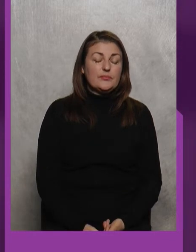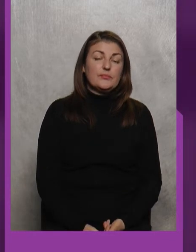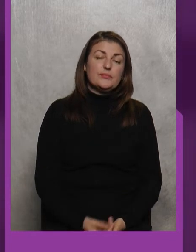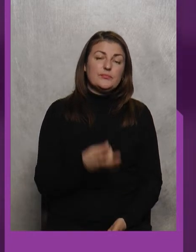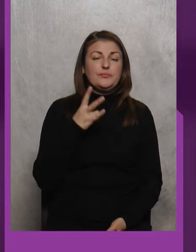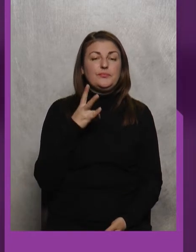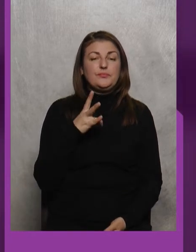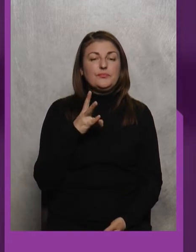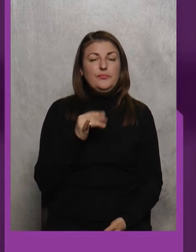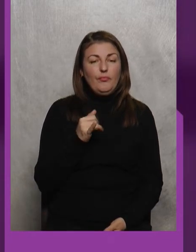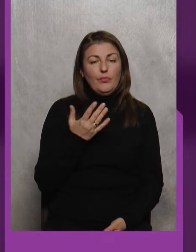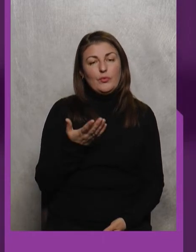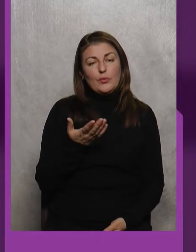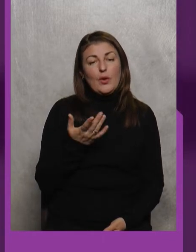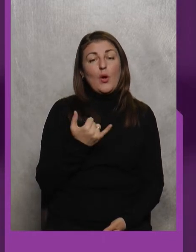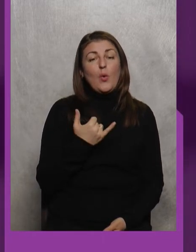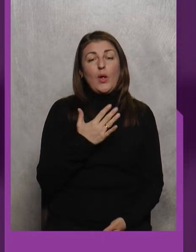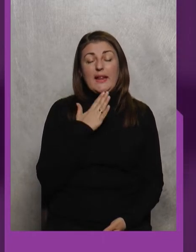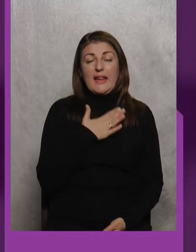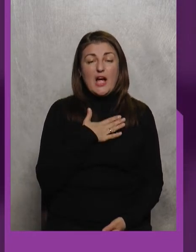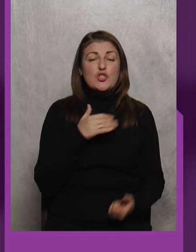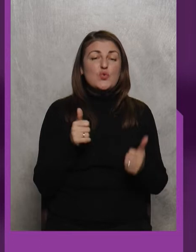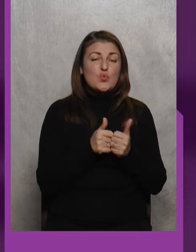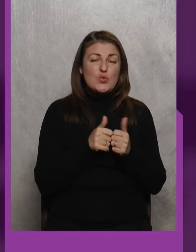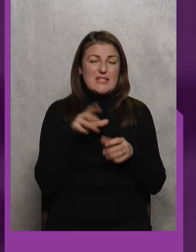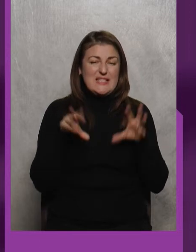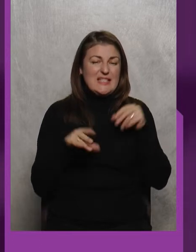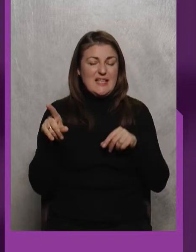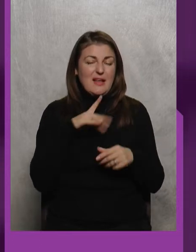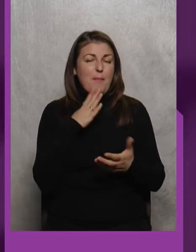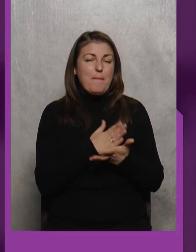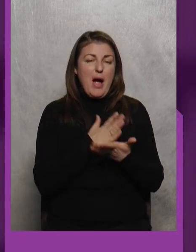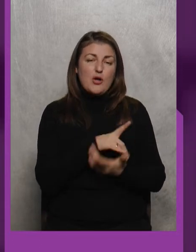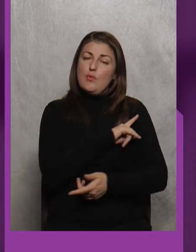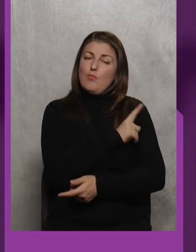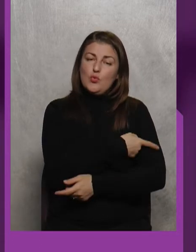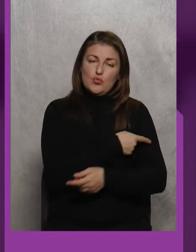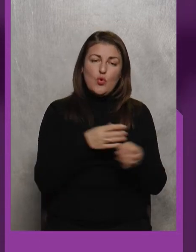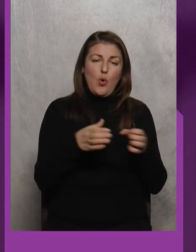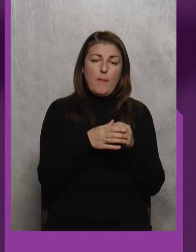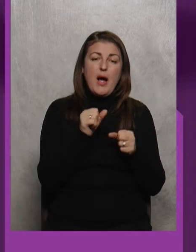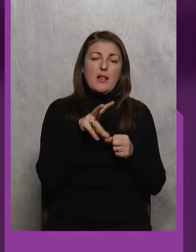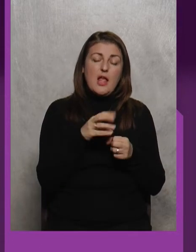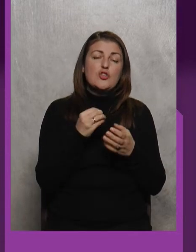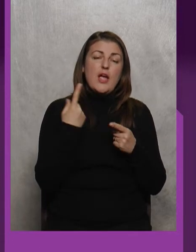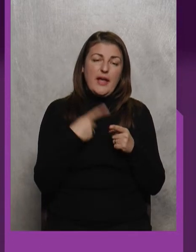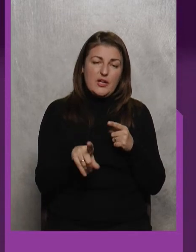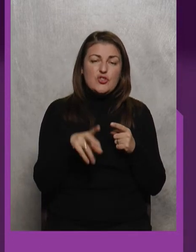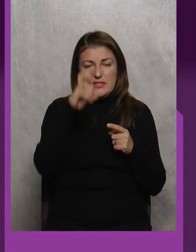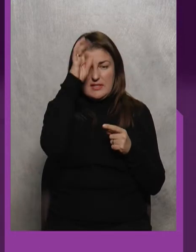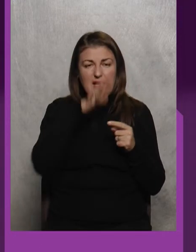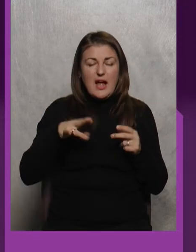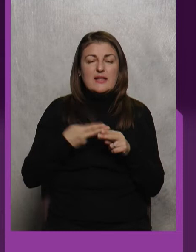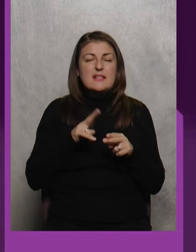Ну, наші сусіди мають потужну команду Але є інші країни